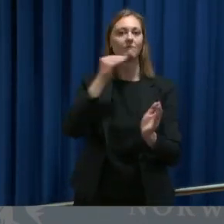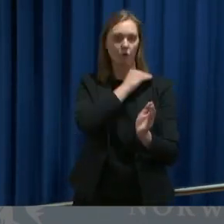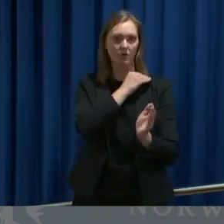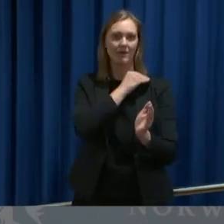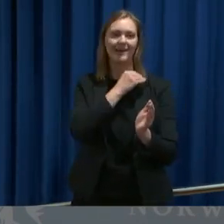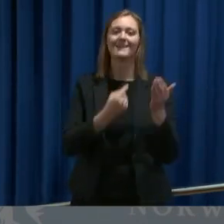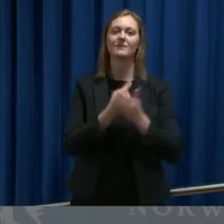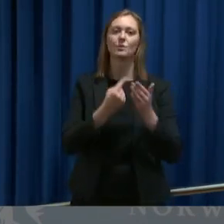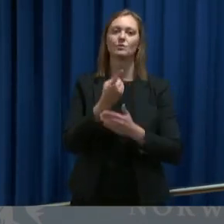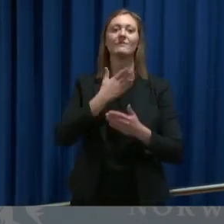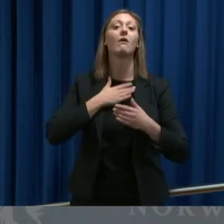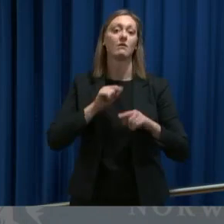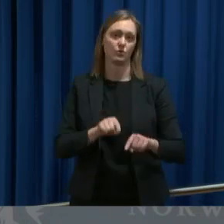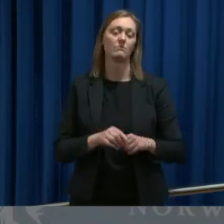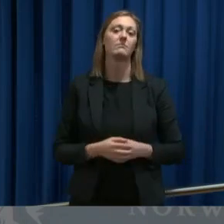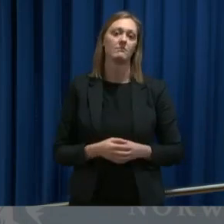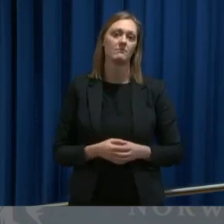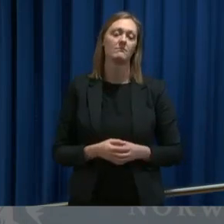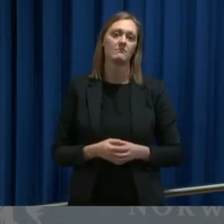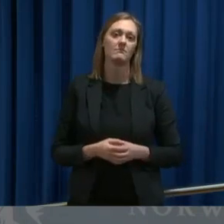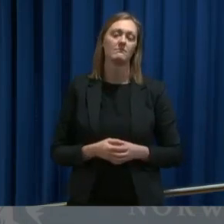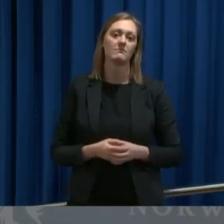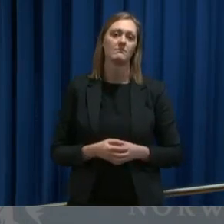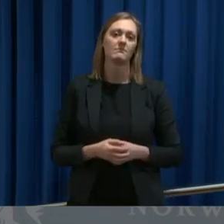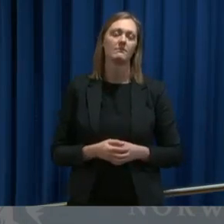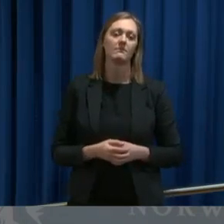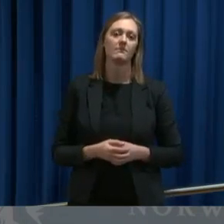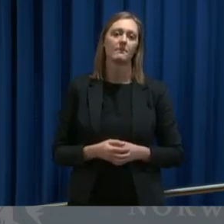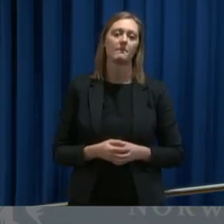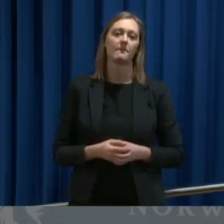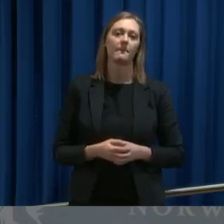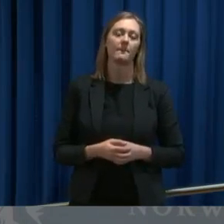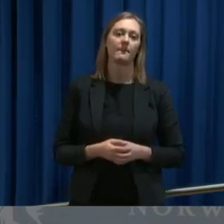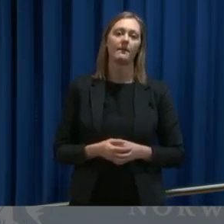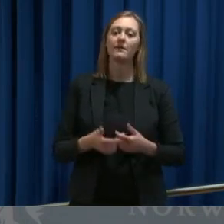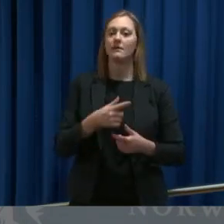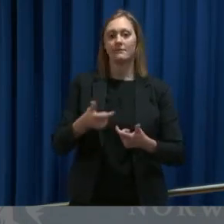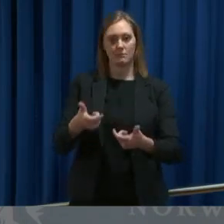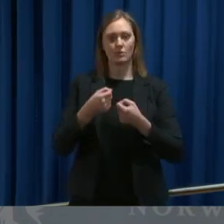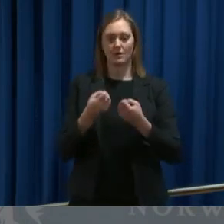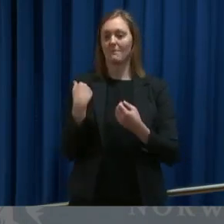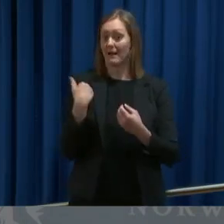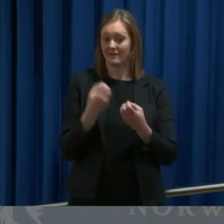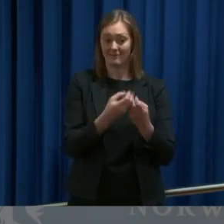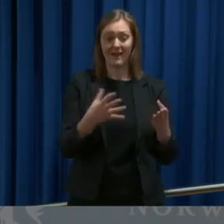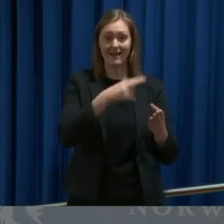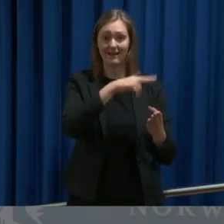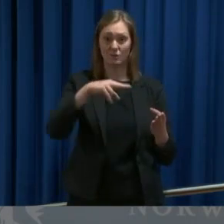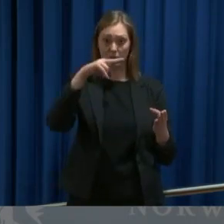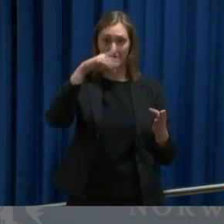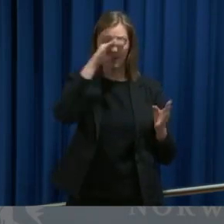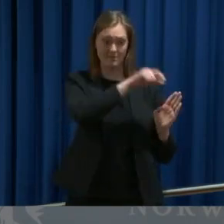situasjonen vi er. Vi får meldinger om at mange nordmenn opplever at det er blitt